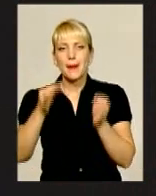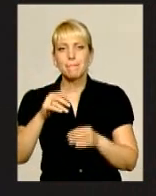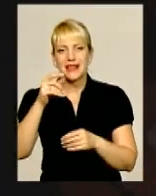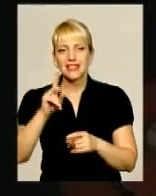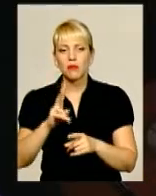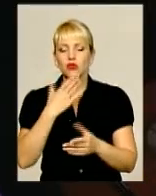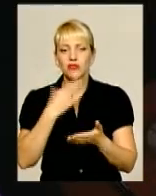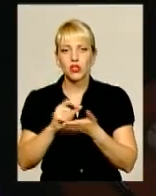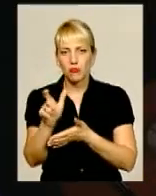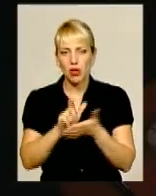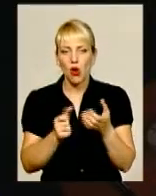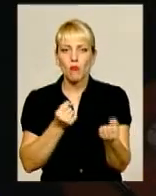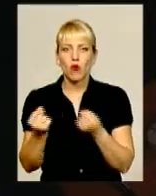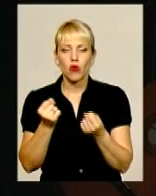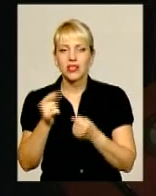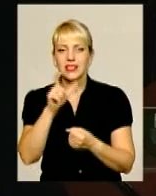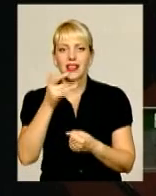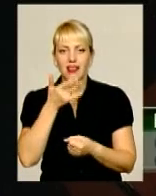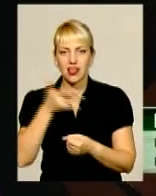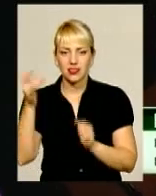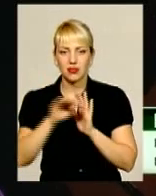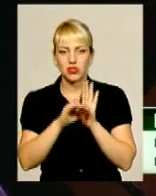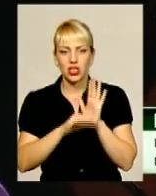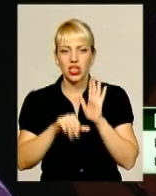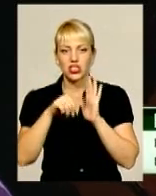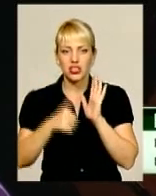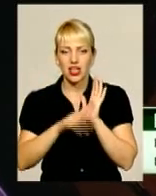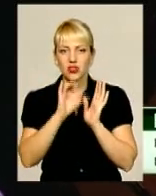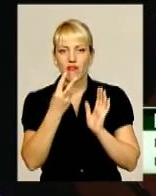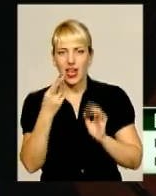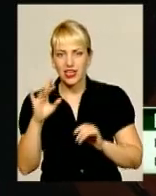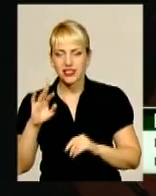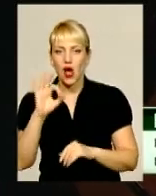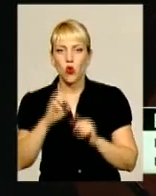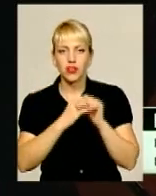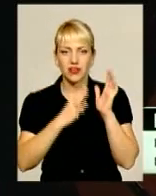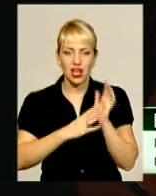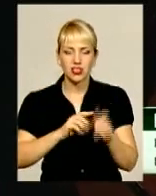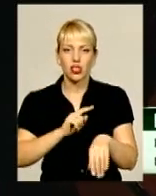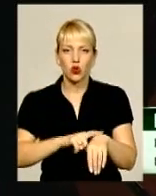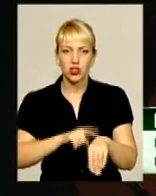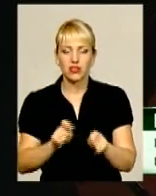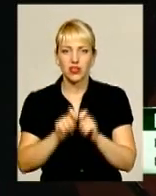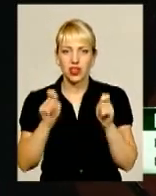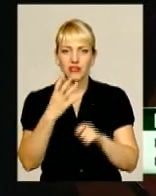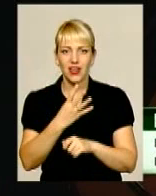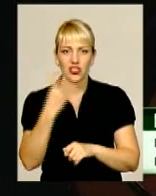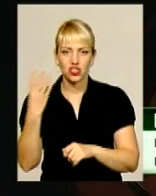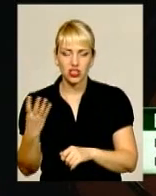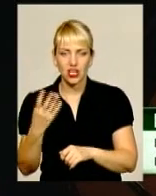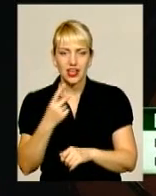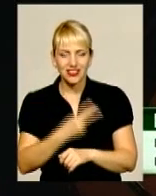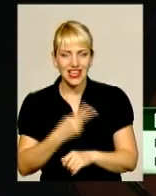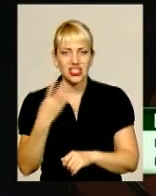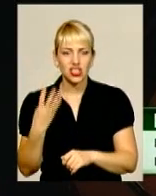радянським режимом. 16 вересня о 19-й годині відкривається 24-й театральний сезон Хмельницького монотеатру «Кут».